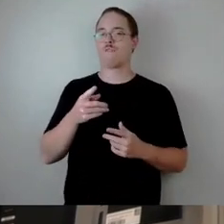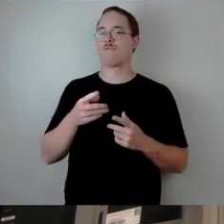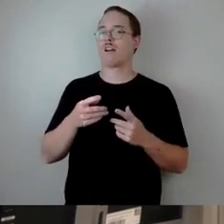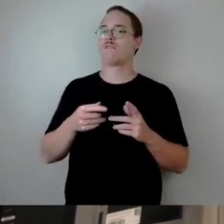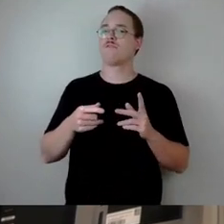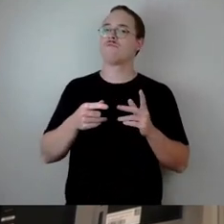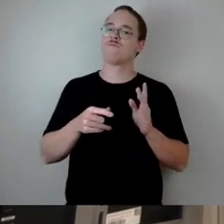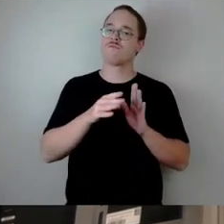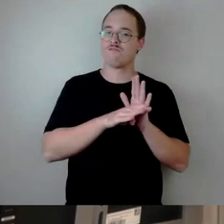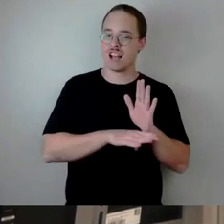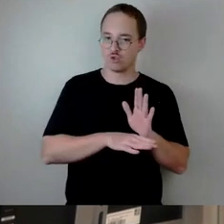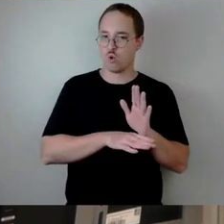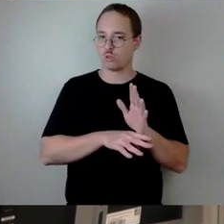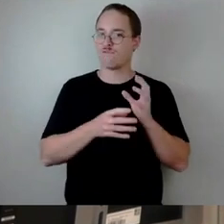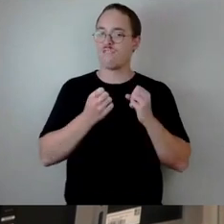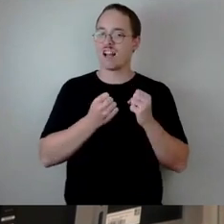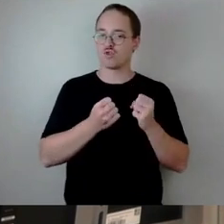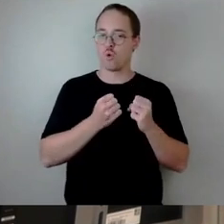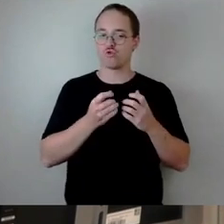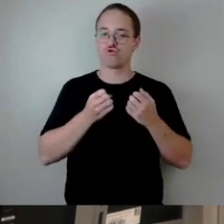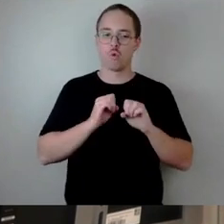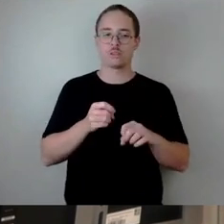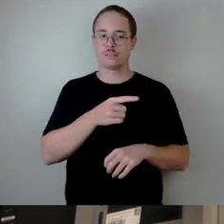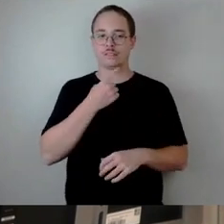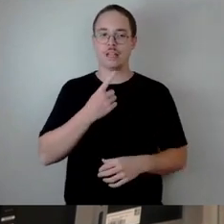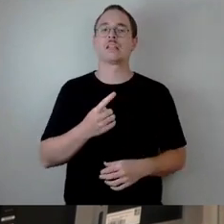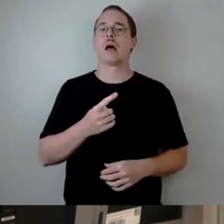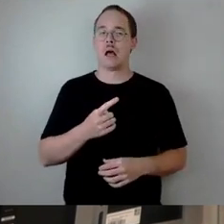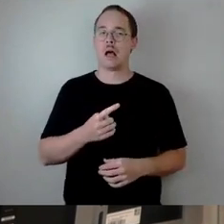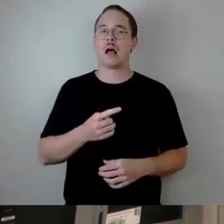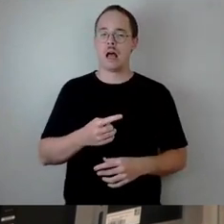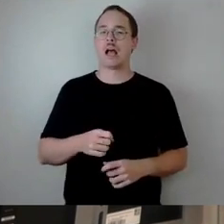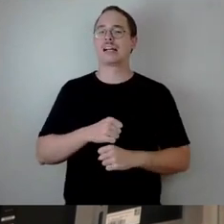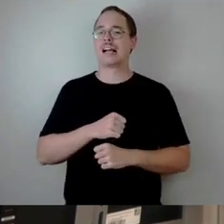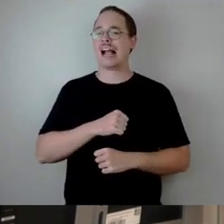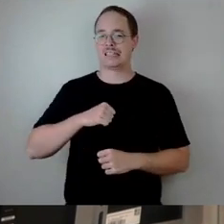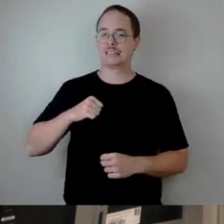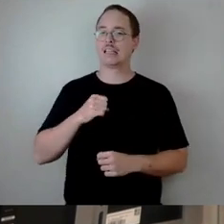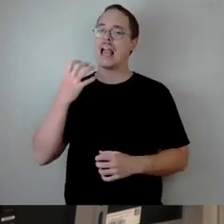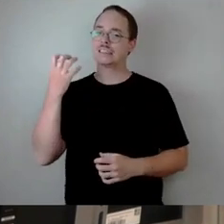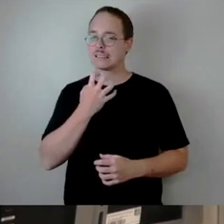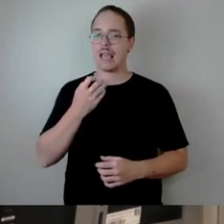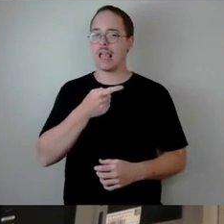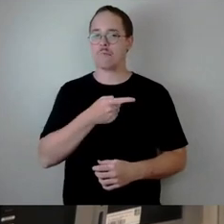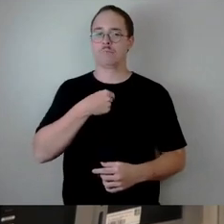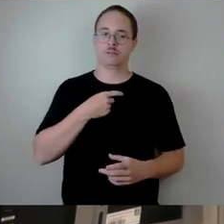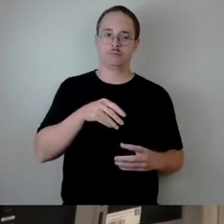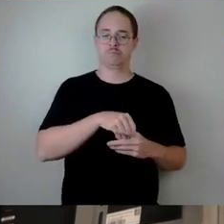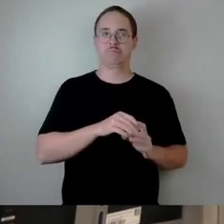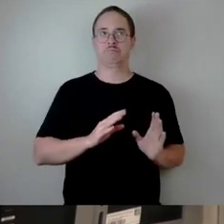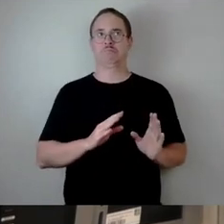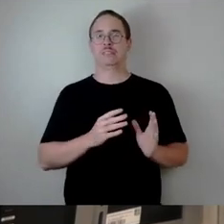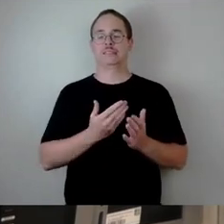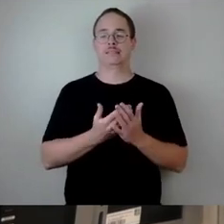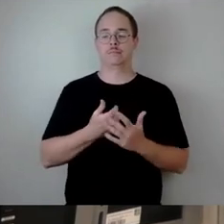dem Vorschlag der SPD zuzustimmen und meine Stimme dafür zu geben, dass das Sozialticket